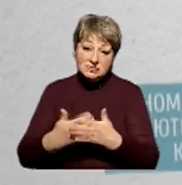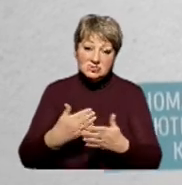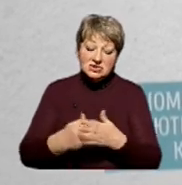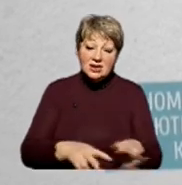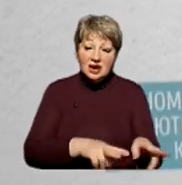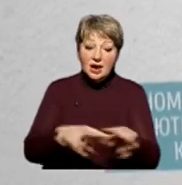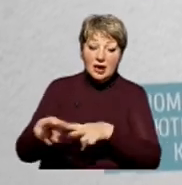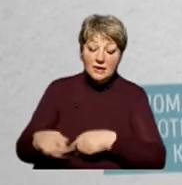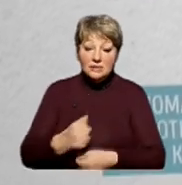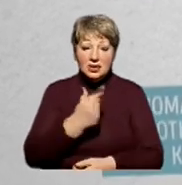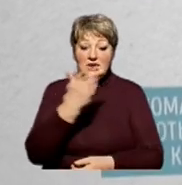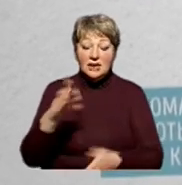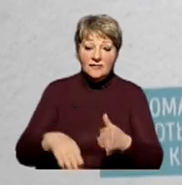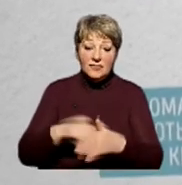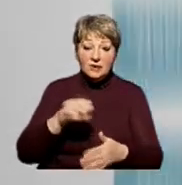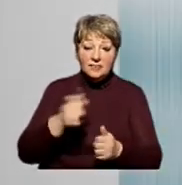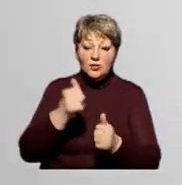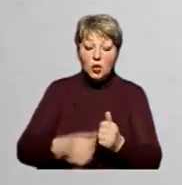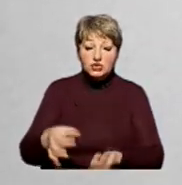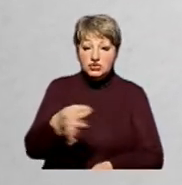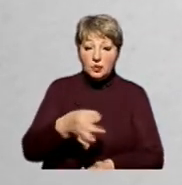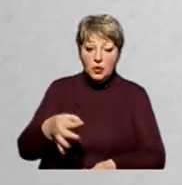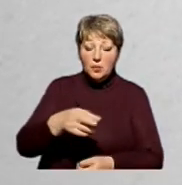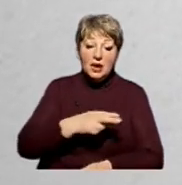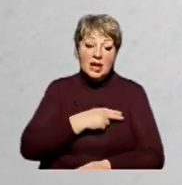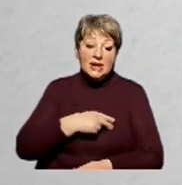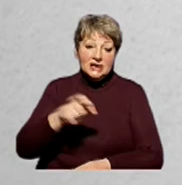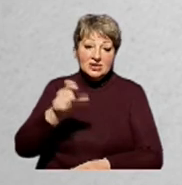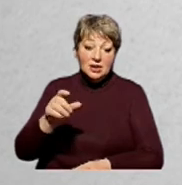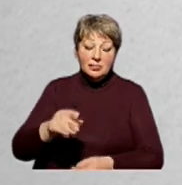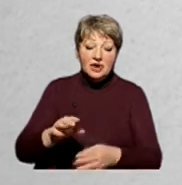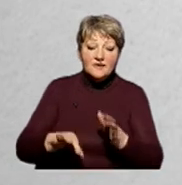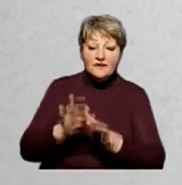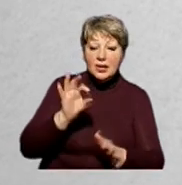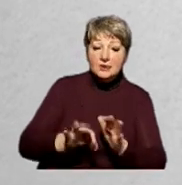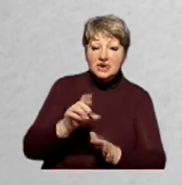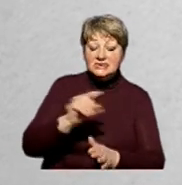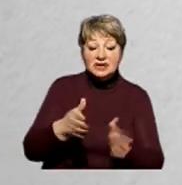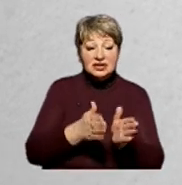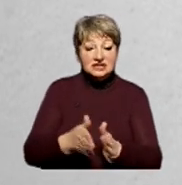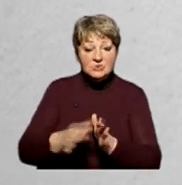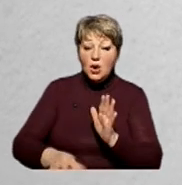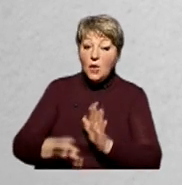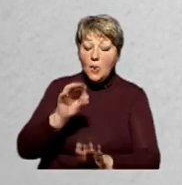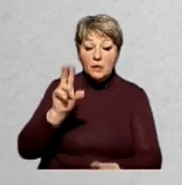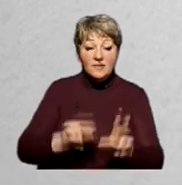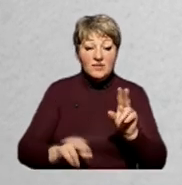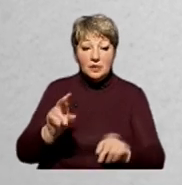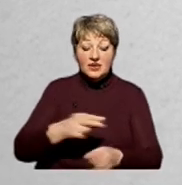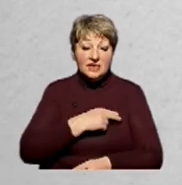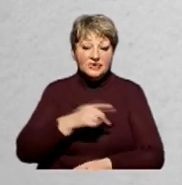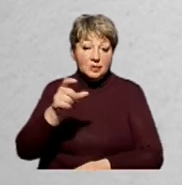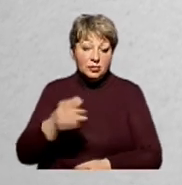рівною кількістю виборців у кожному окрузі. Депутати обираються за мажоритарною системою. Обраним вважається